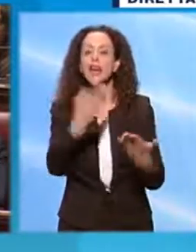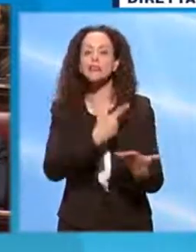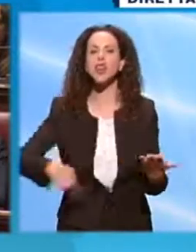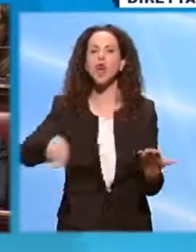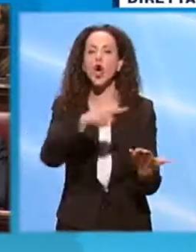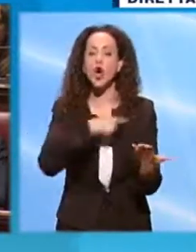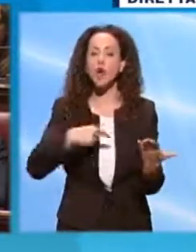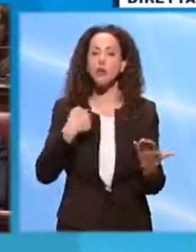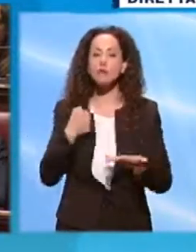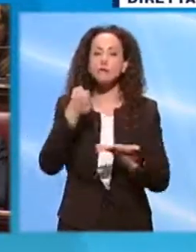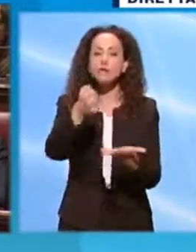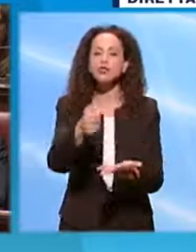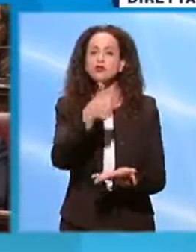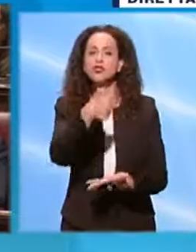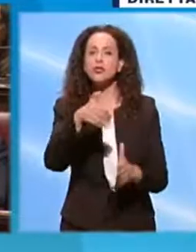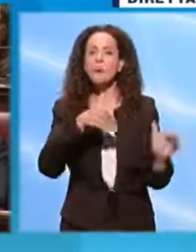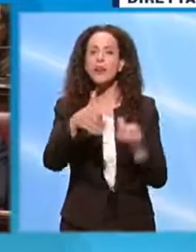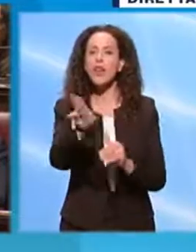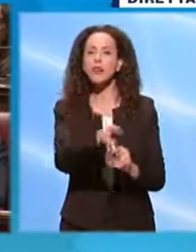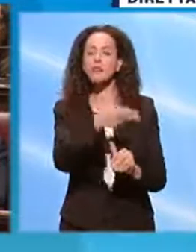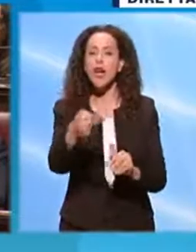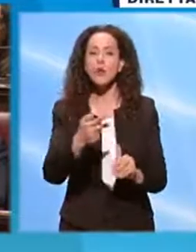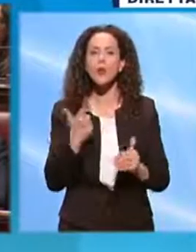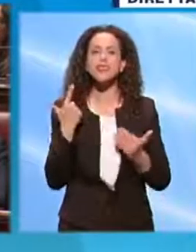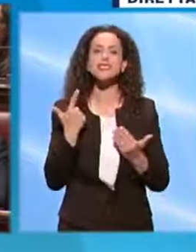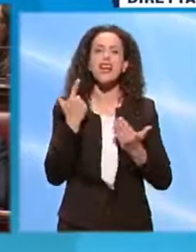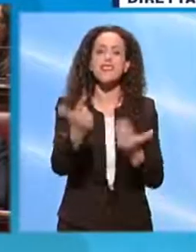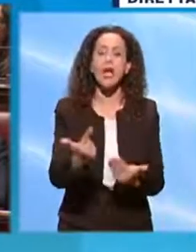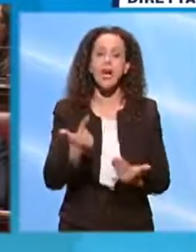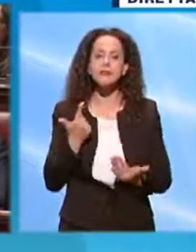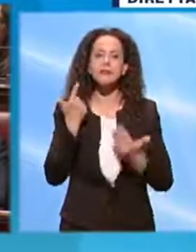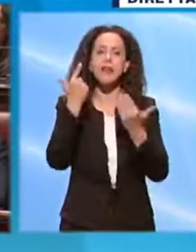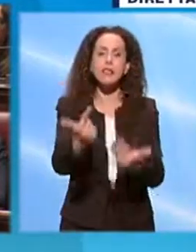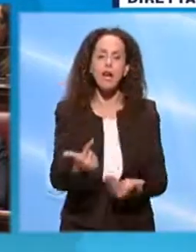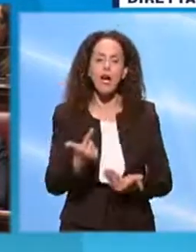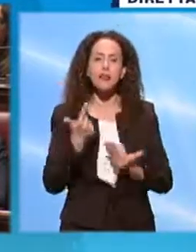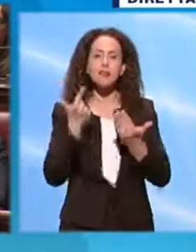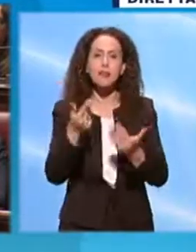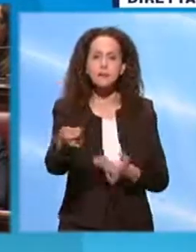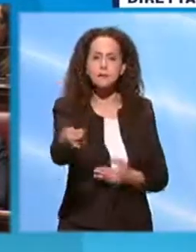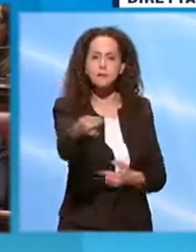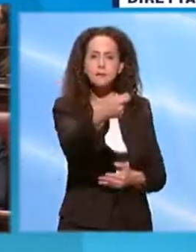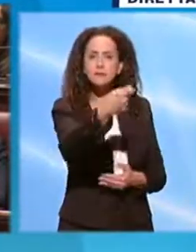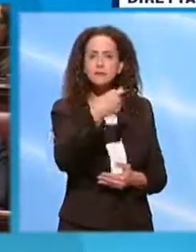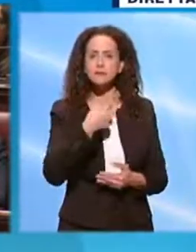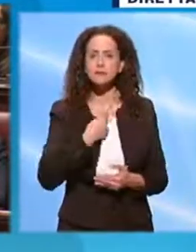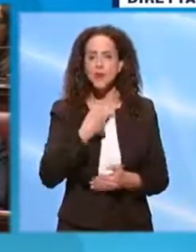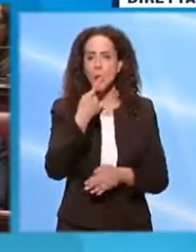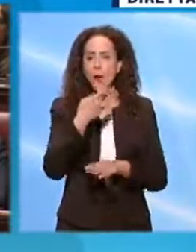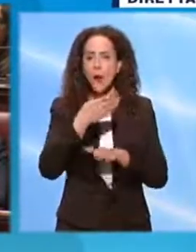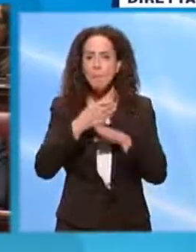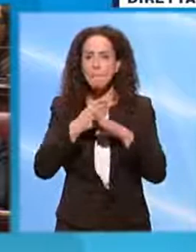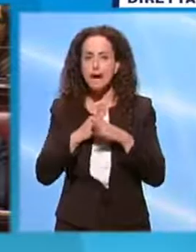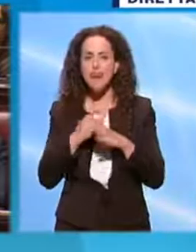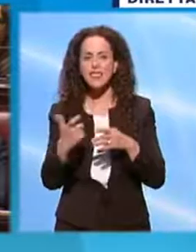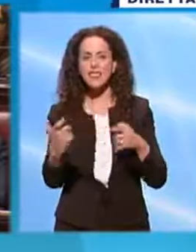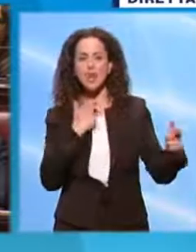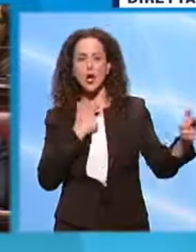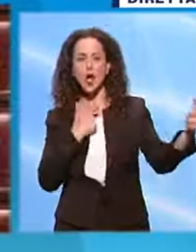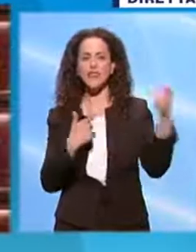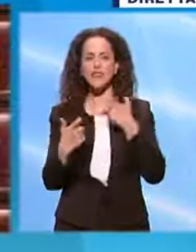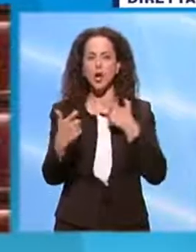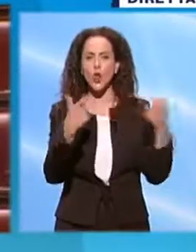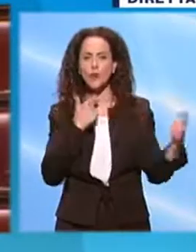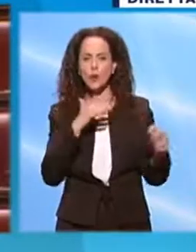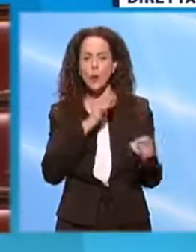Noi versiamo 100 miliardi di euro ogni sette anni all'Unione Europea. Ce ne torna indietro solamente una parte piena di vincoli. La Banca